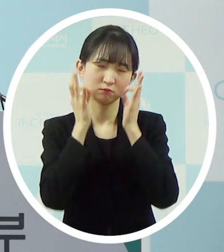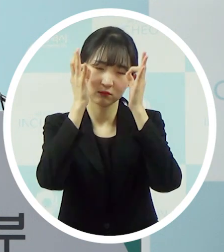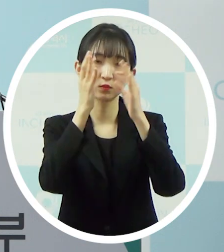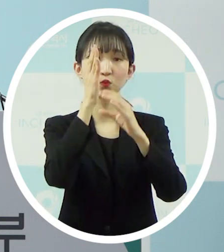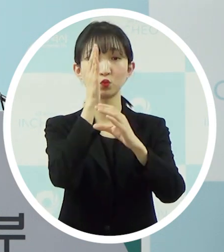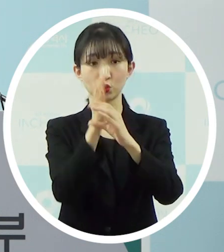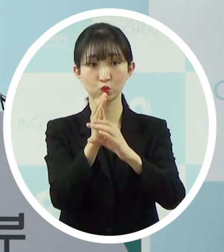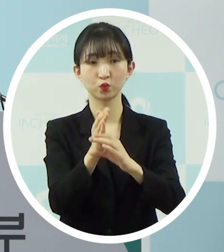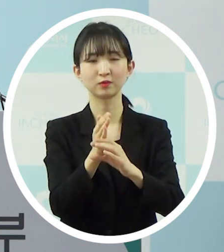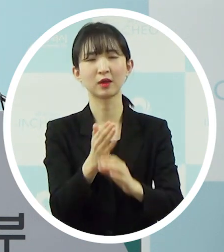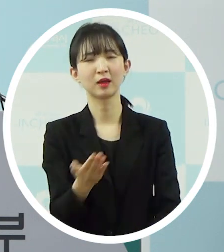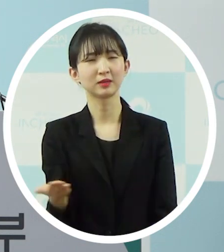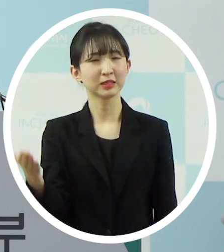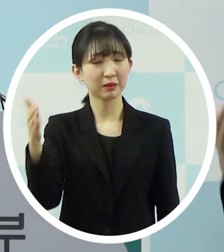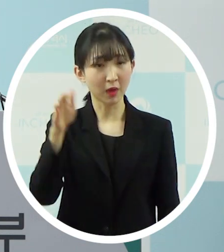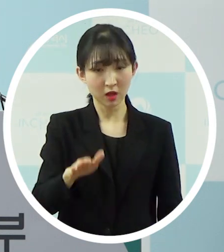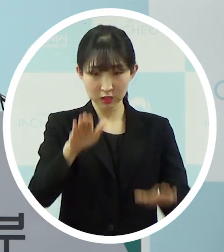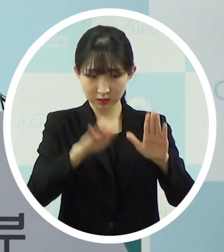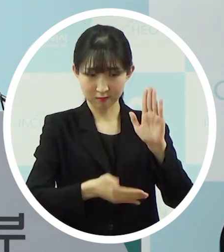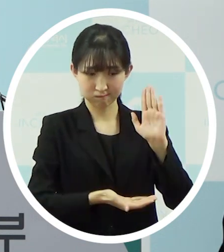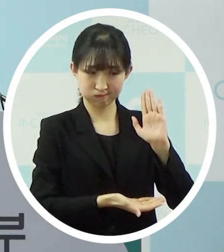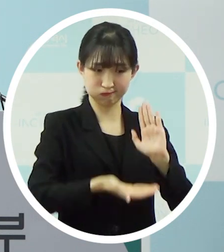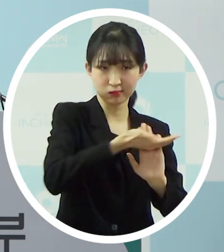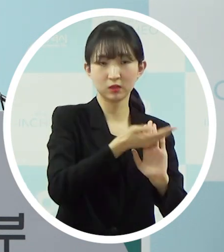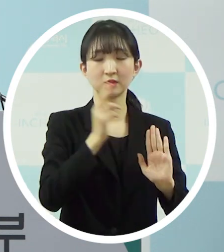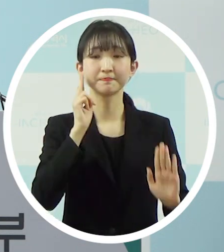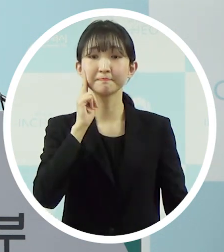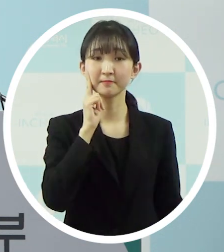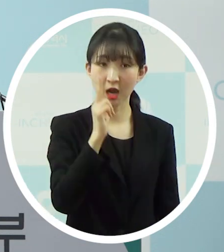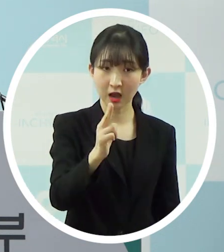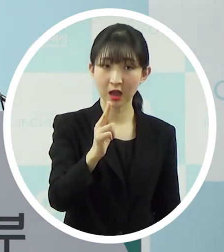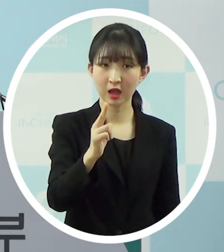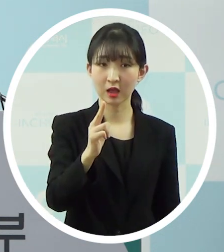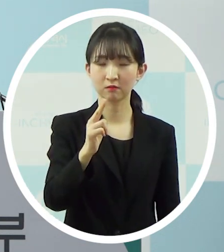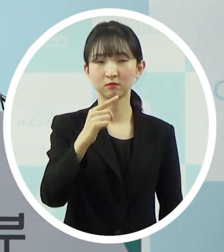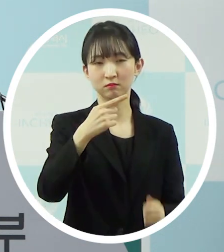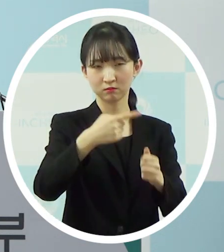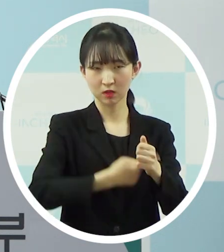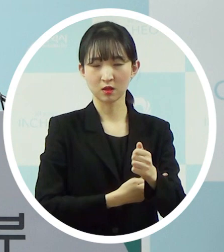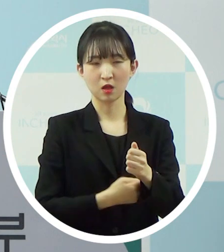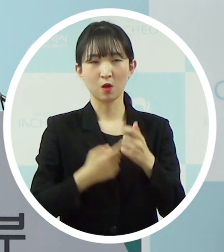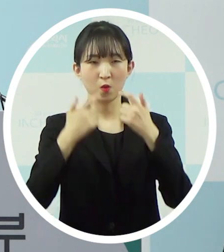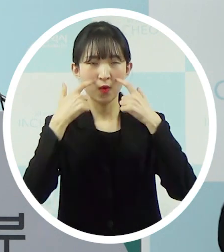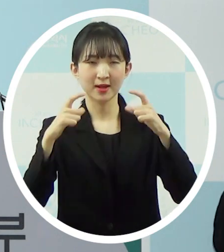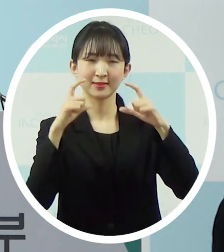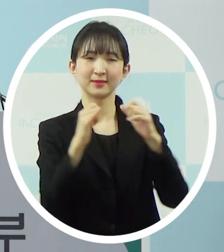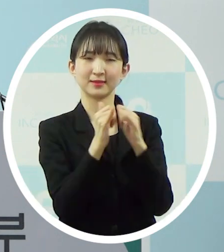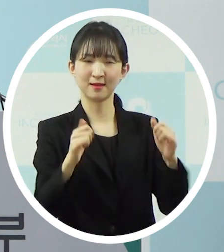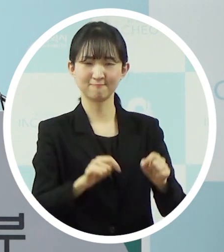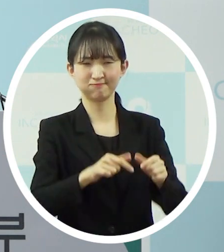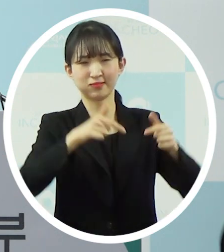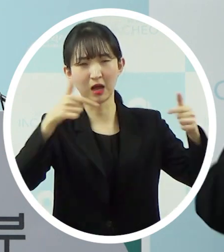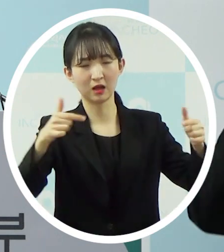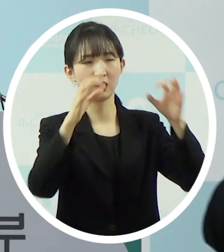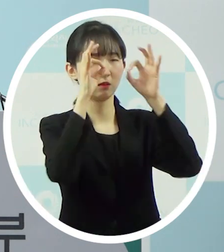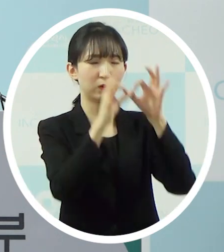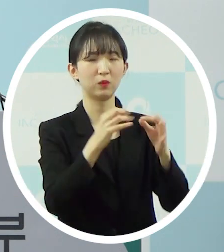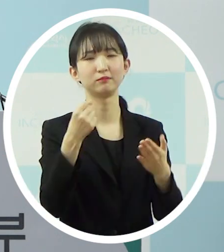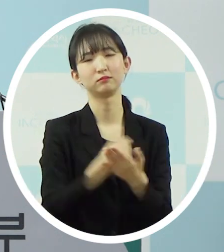기울였으나 경보가 심각 단계로 격상된 만큼 항증자가 증가하고 있어 너무나